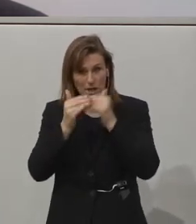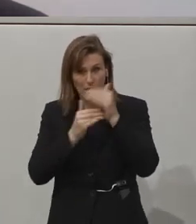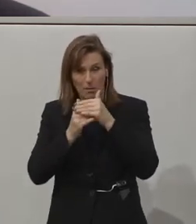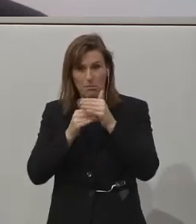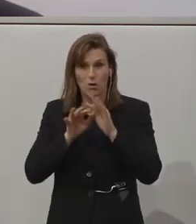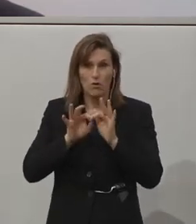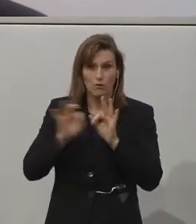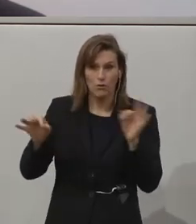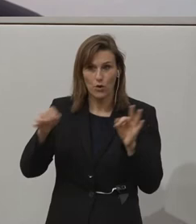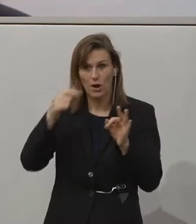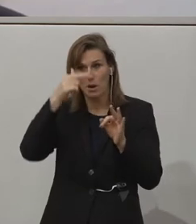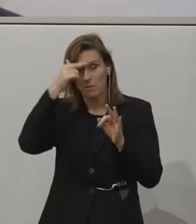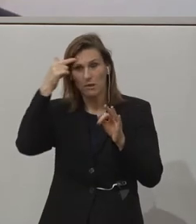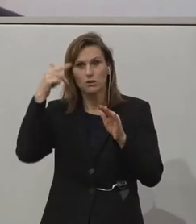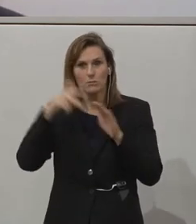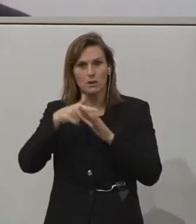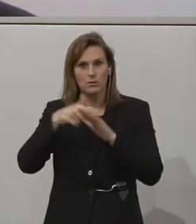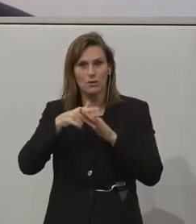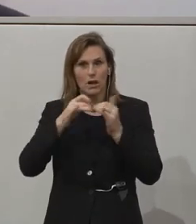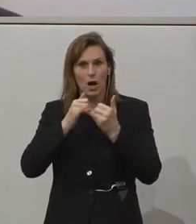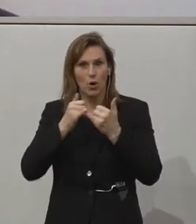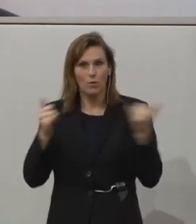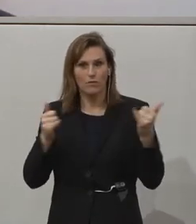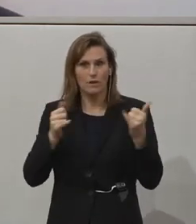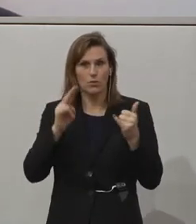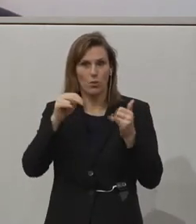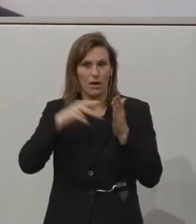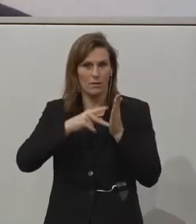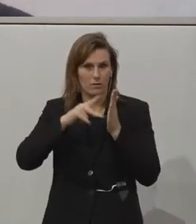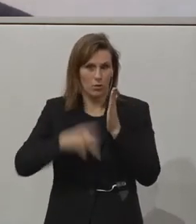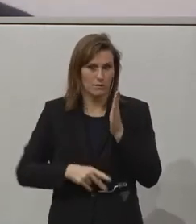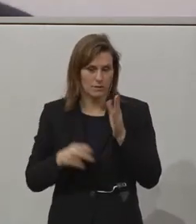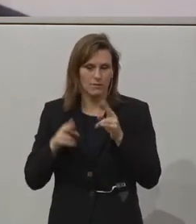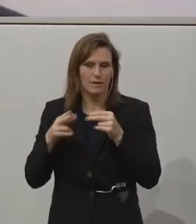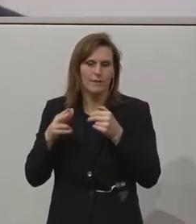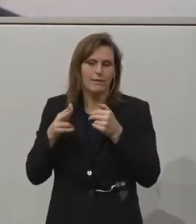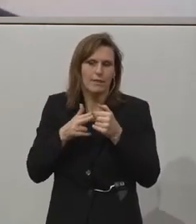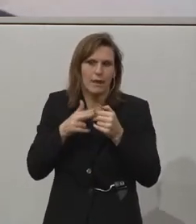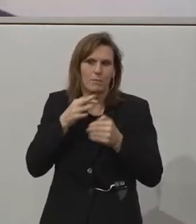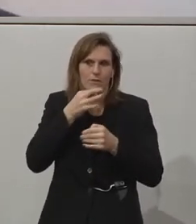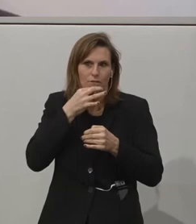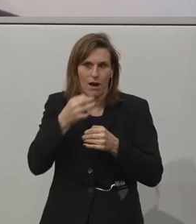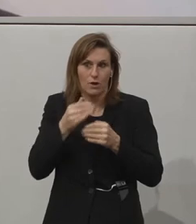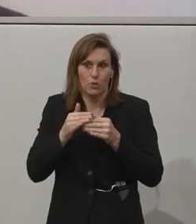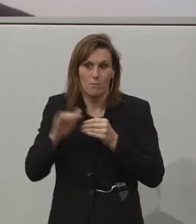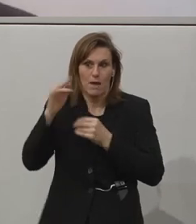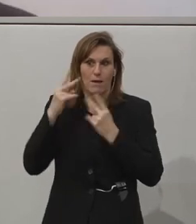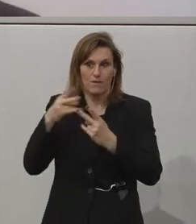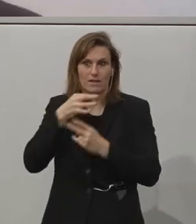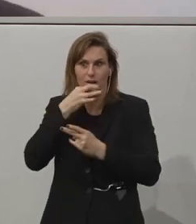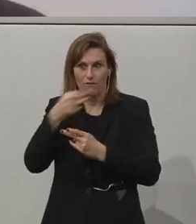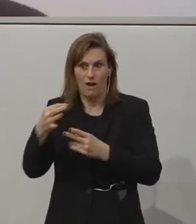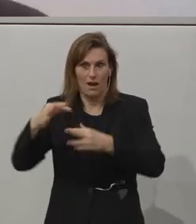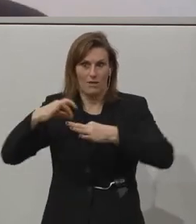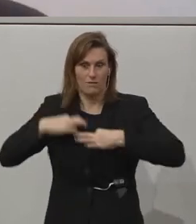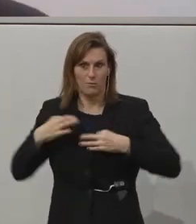der UN-CRPD. Das wäre nur eine kleine Nebenfrage. Die wichtigere Frage ist jedoch für mich,